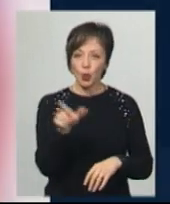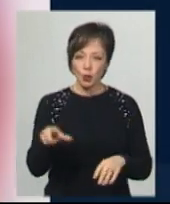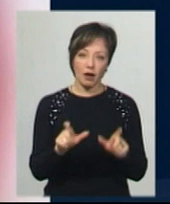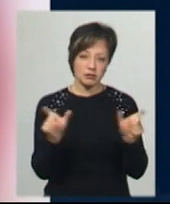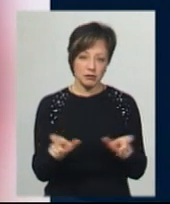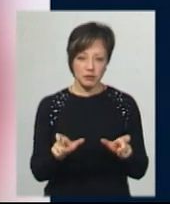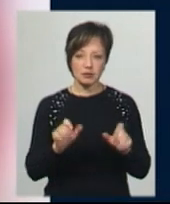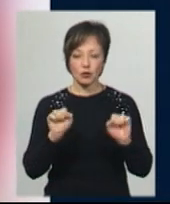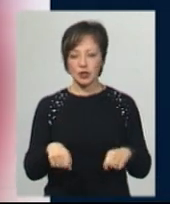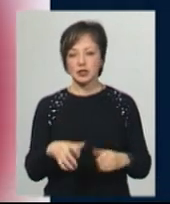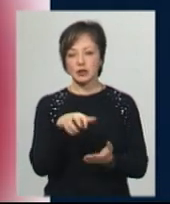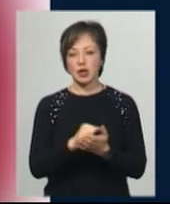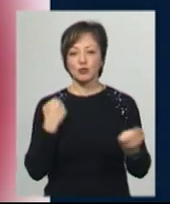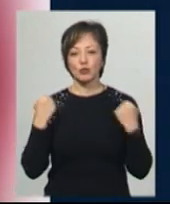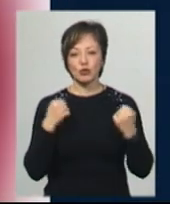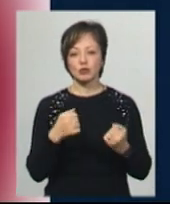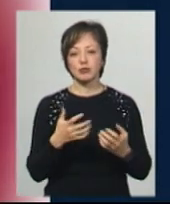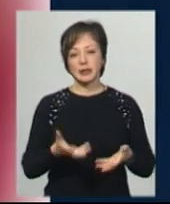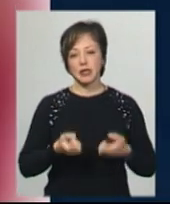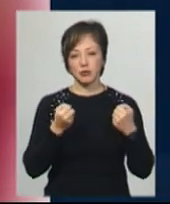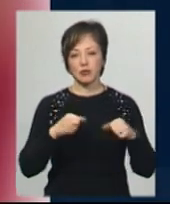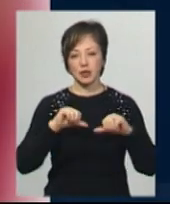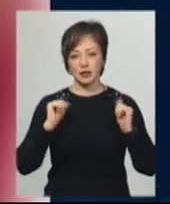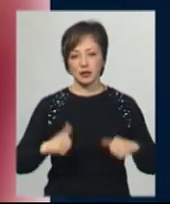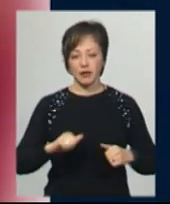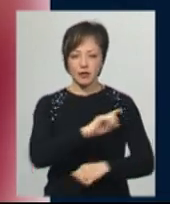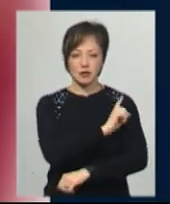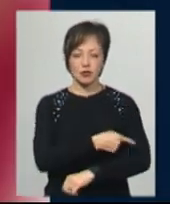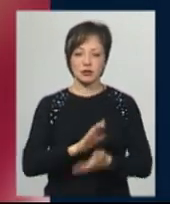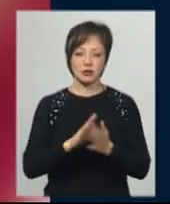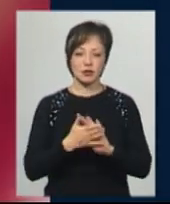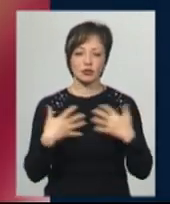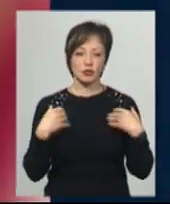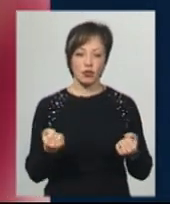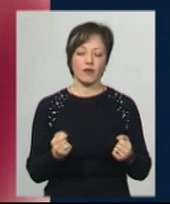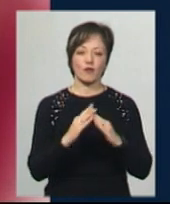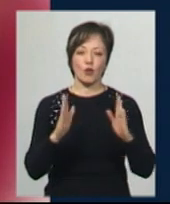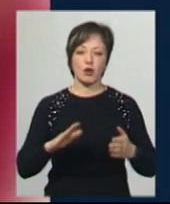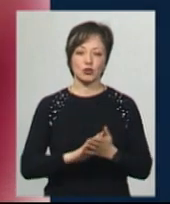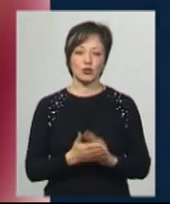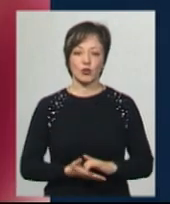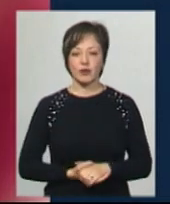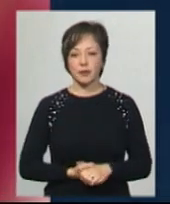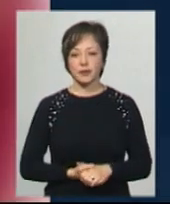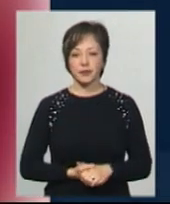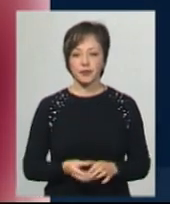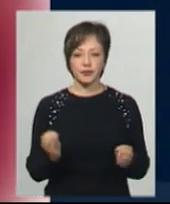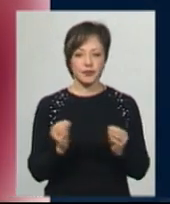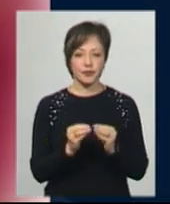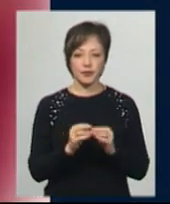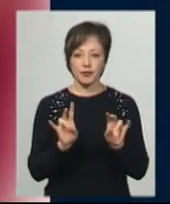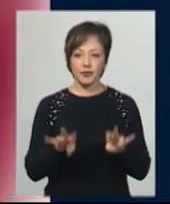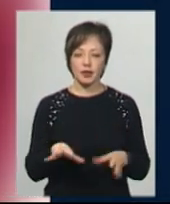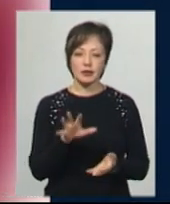займатися спортом та підтримувати свій фізичний стан здоров'я саме у домашніх умовах. Не виходячи з дому,